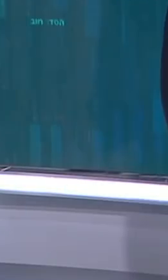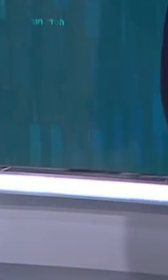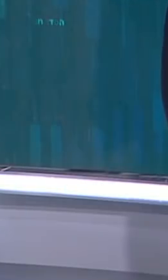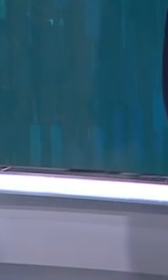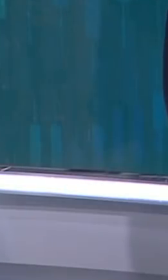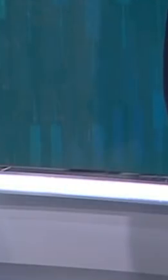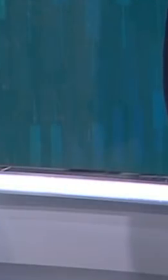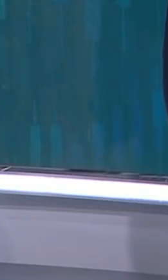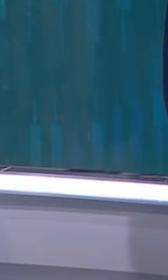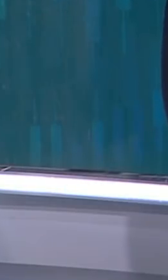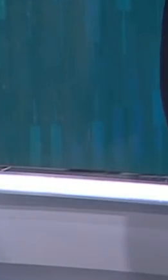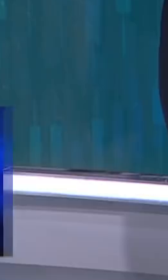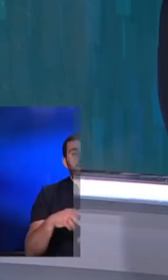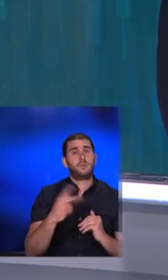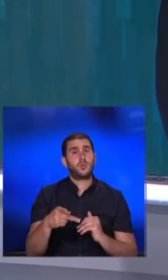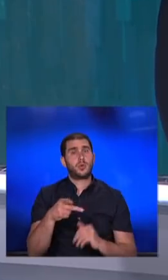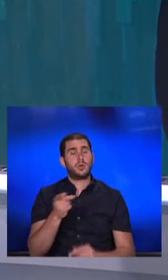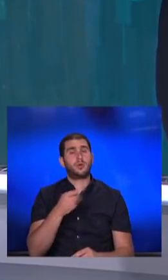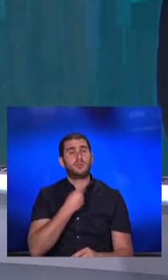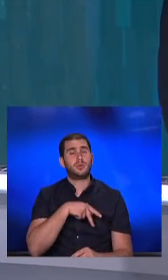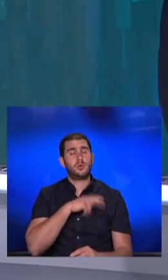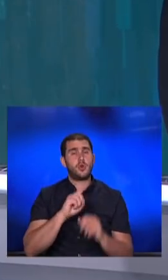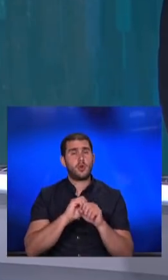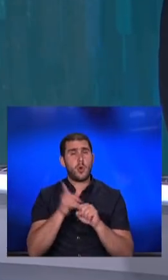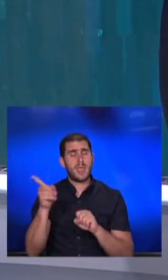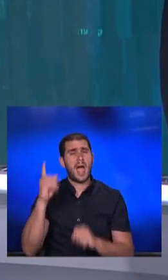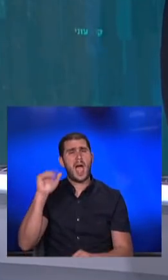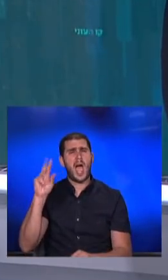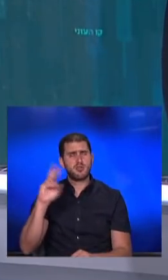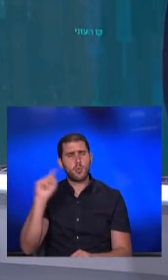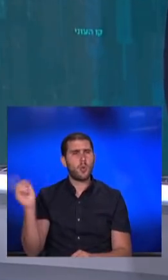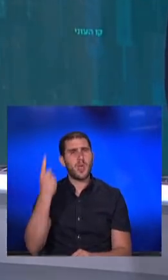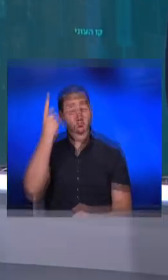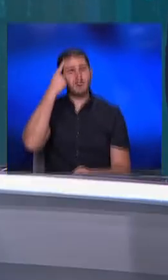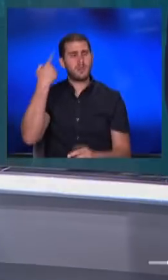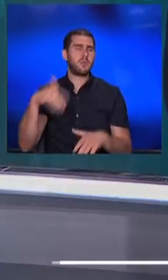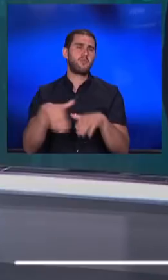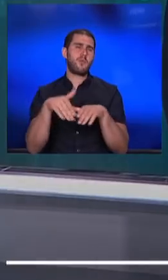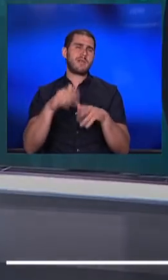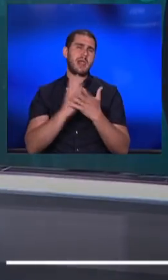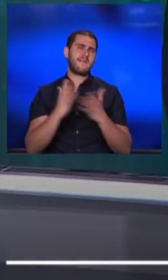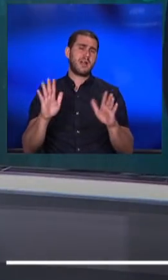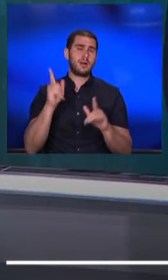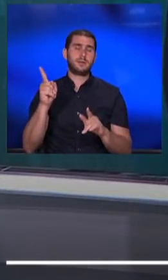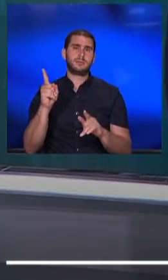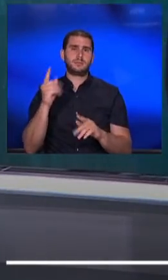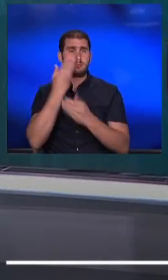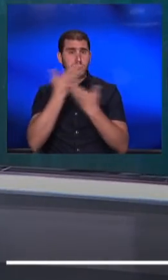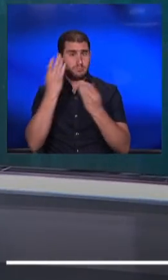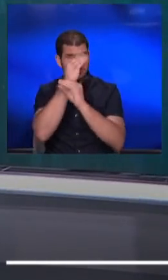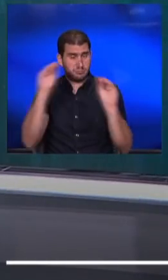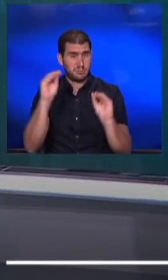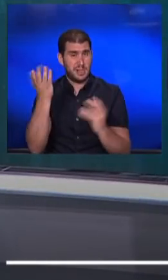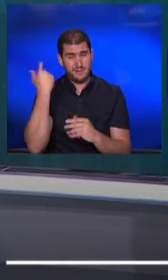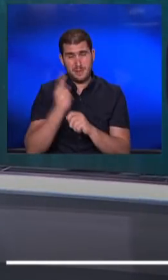אז פרויקטור הקוריון הפרופסור נחמן ניאש, האיש שכולנו חשבנו שיהיה מובטל ממש עוד מעט מבהיר לפני זמן קצר,